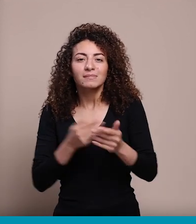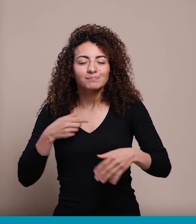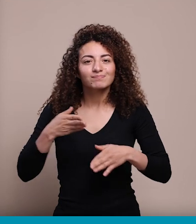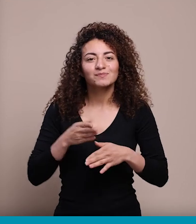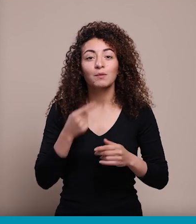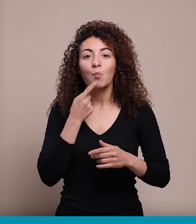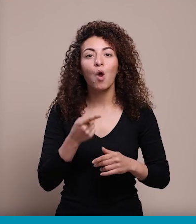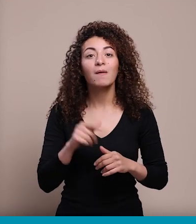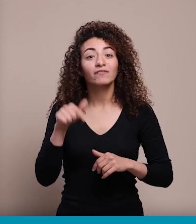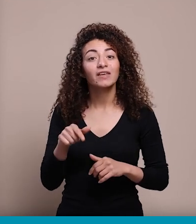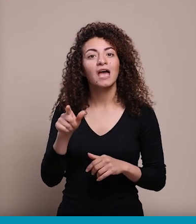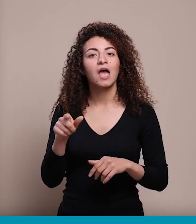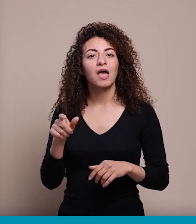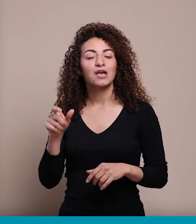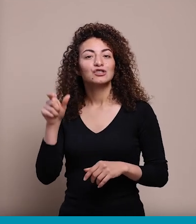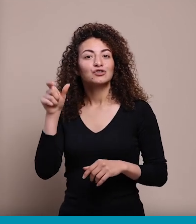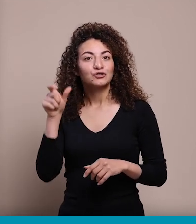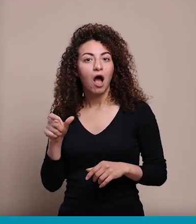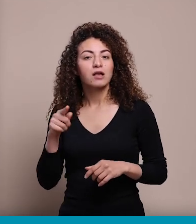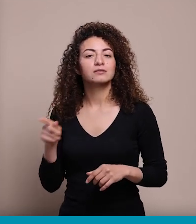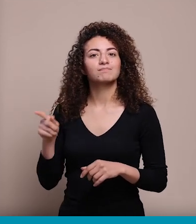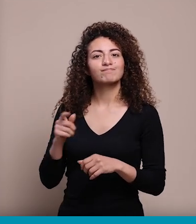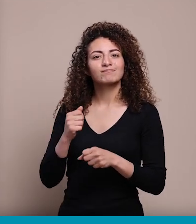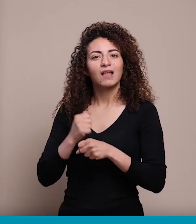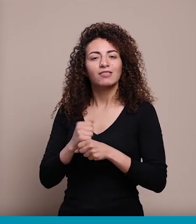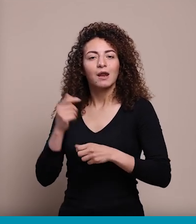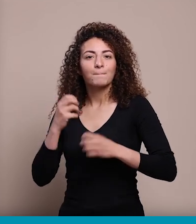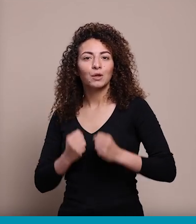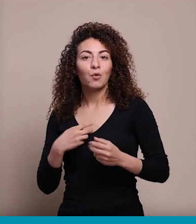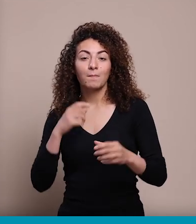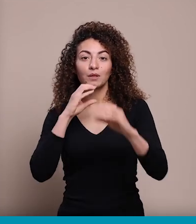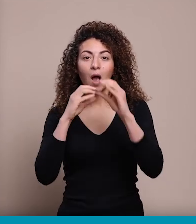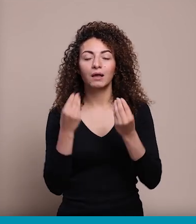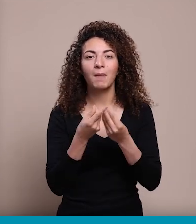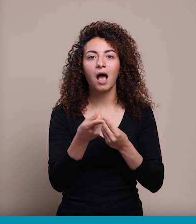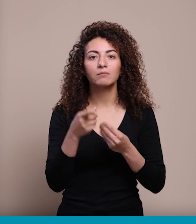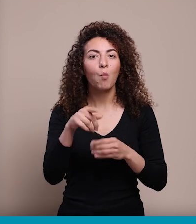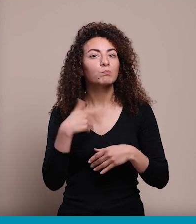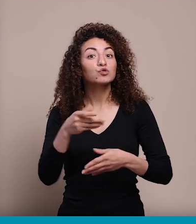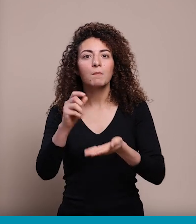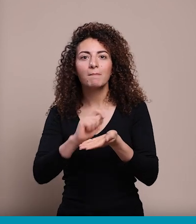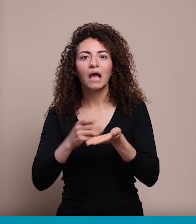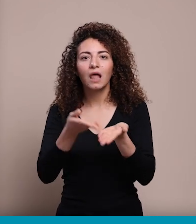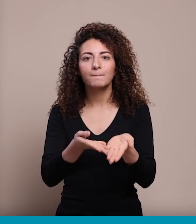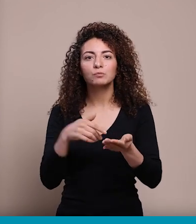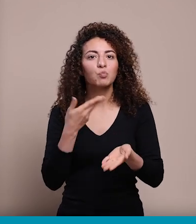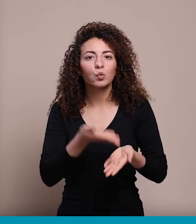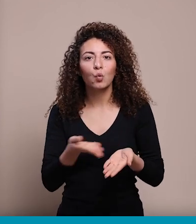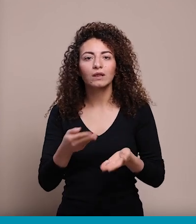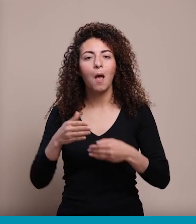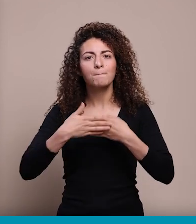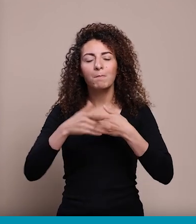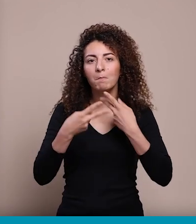وهيك عم بقلو إنه استاذ لقاي فيه شخص بدي يحكيه كذا فتري هو منه بالمكتب